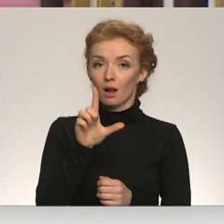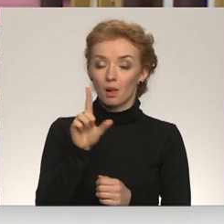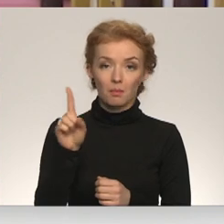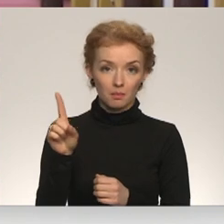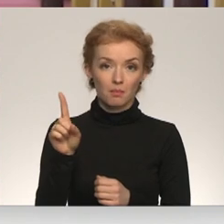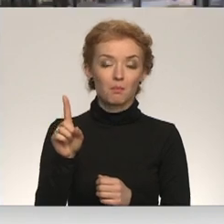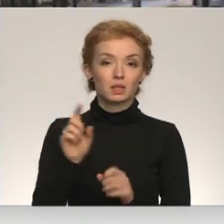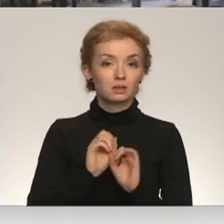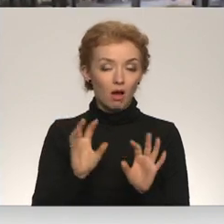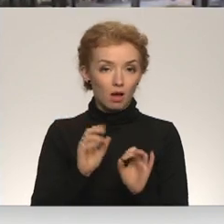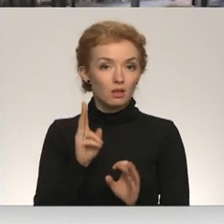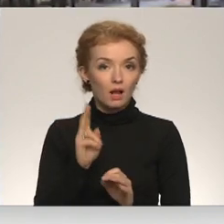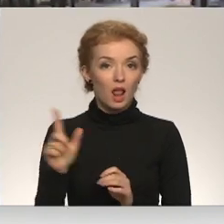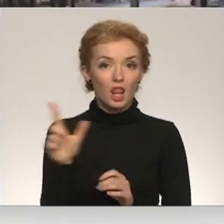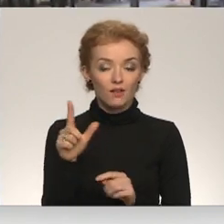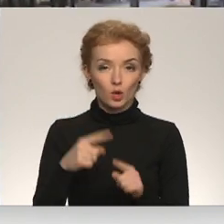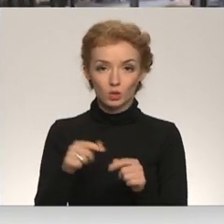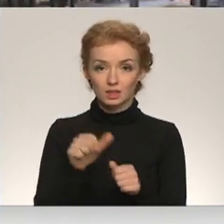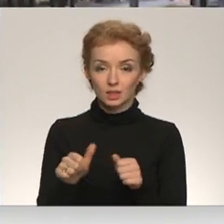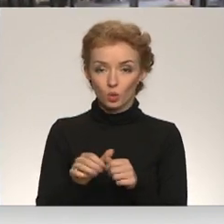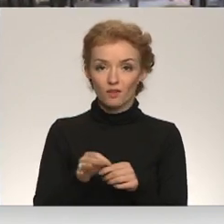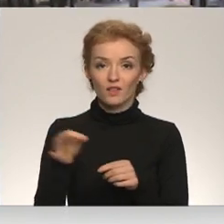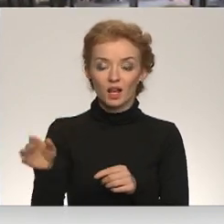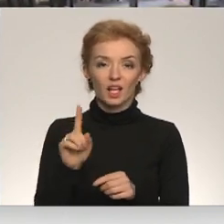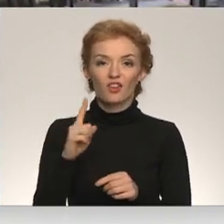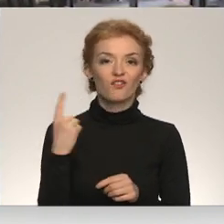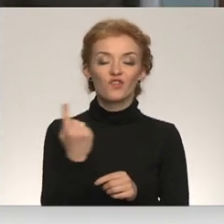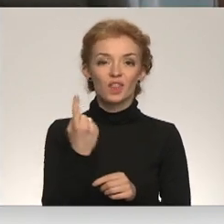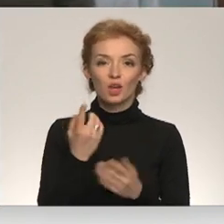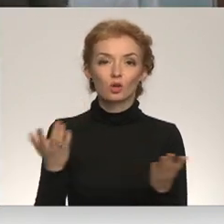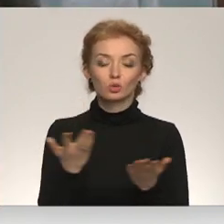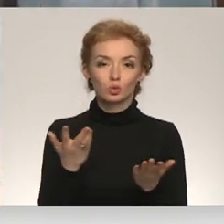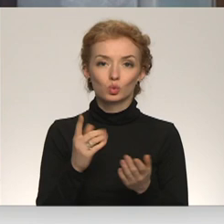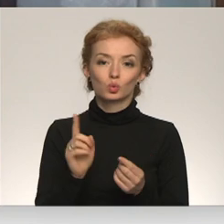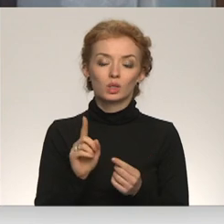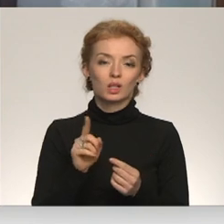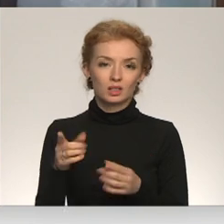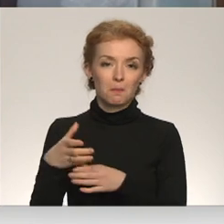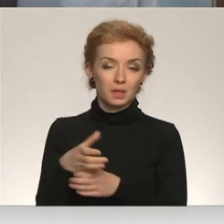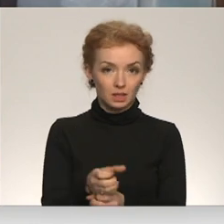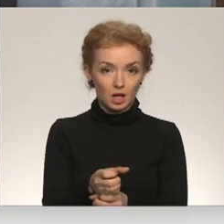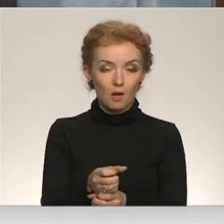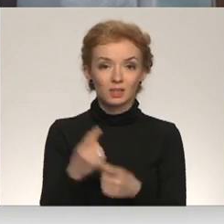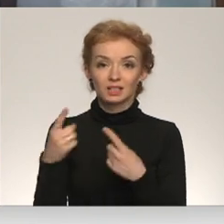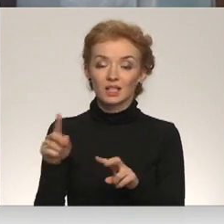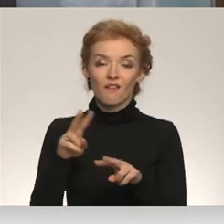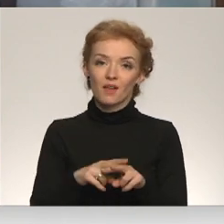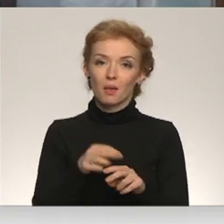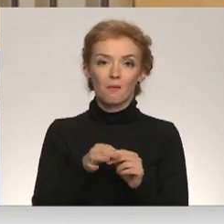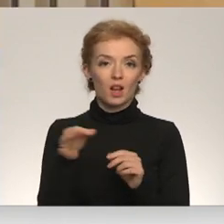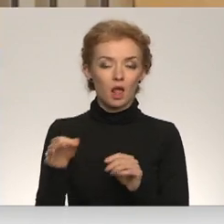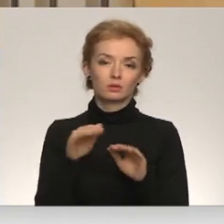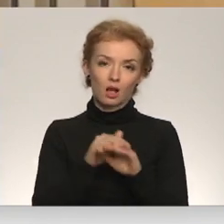pārvaldei skaidro, ka Līvānu un Siguldas filiāles ir vienīgās, kuras skar optimizācija. Citviet slēgšana šo gadu nav